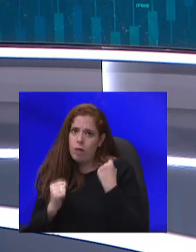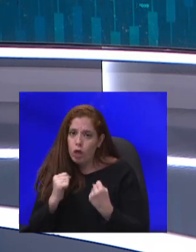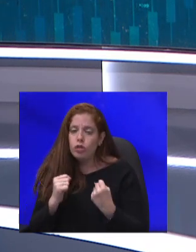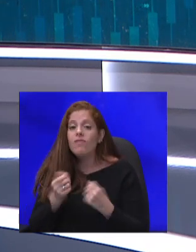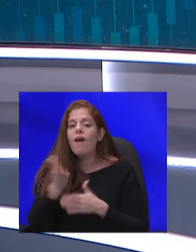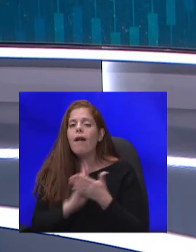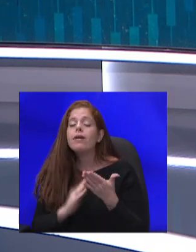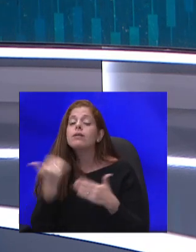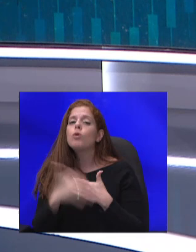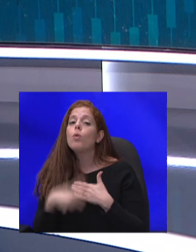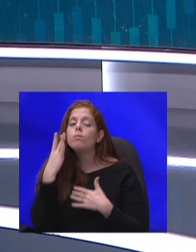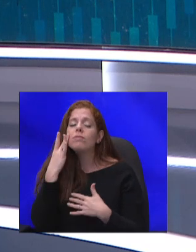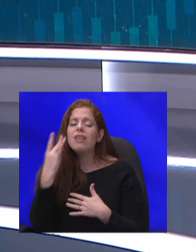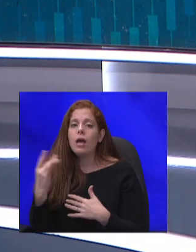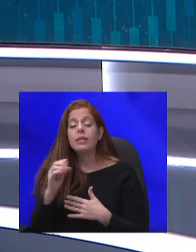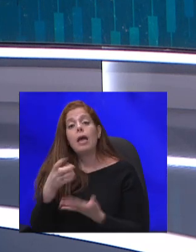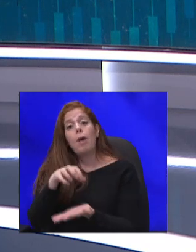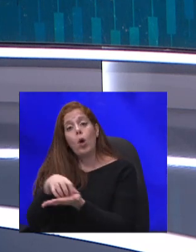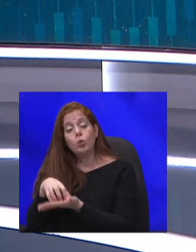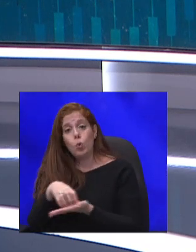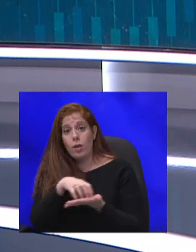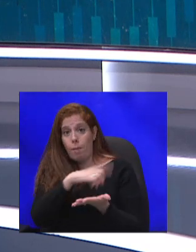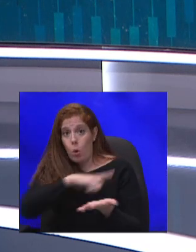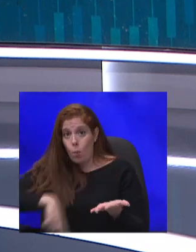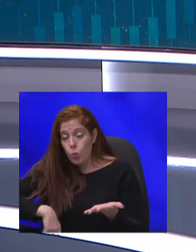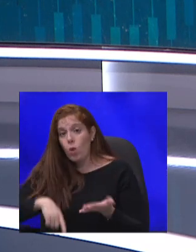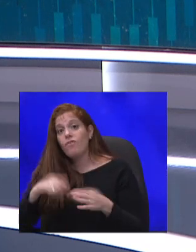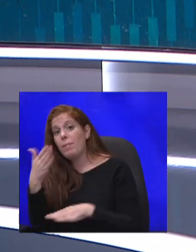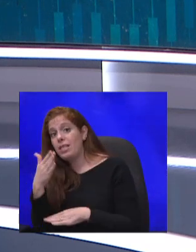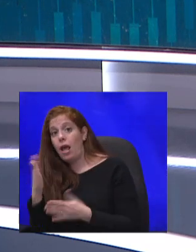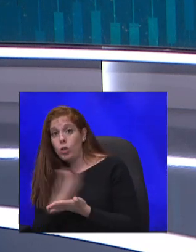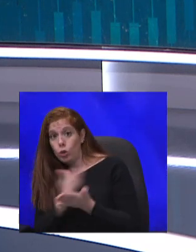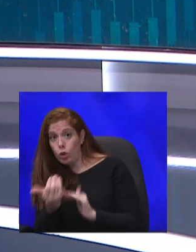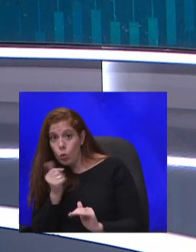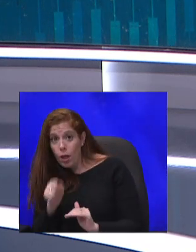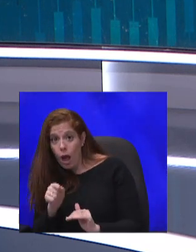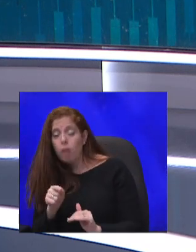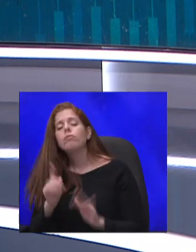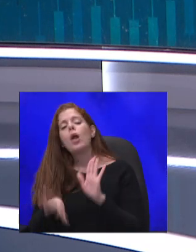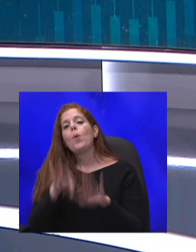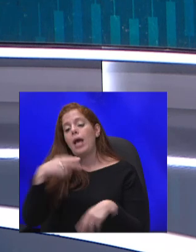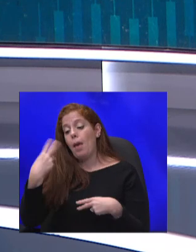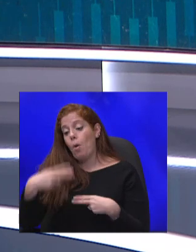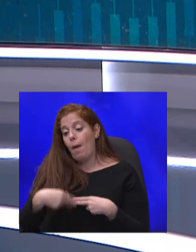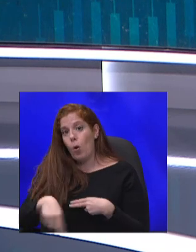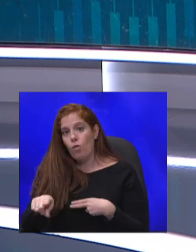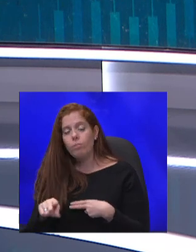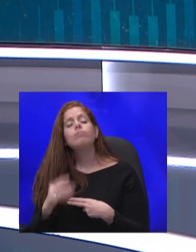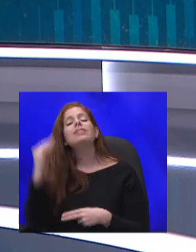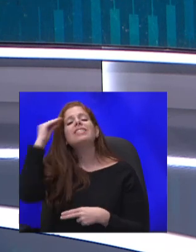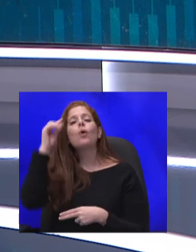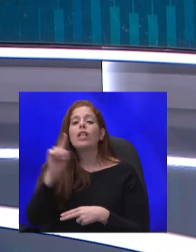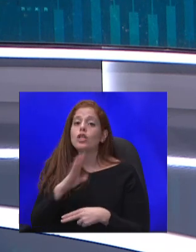המקומיות ורשויות המדינה המתאימות נערכו לכך? אנחנו נגלה ביומיים הקרובים. תזכורת לכך שהבעיות שהיו לנו לפני הקורונה,